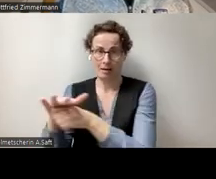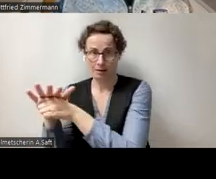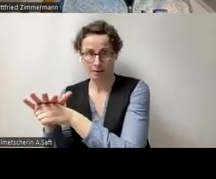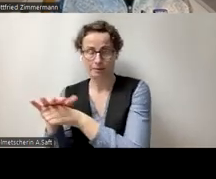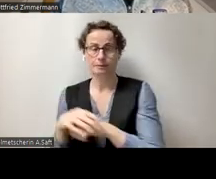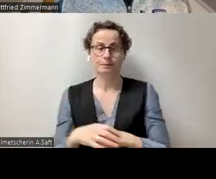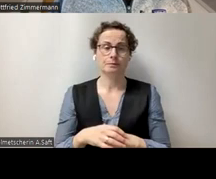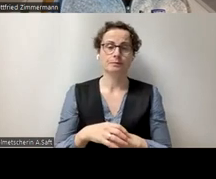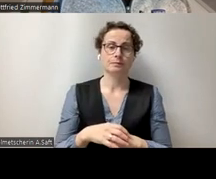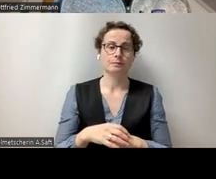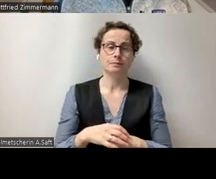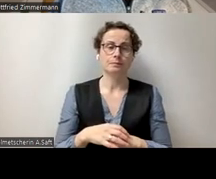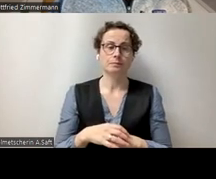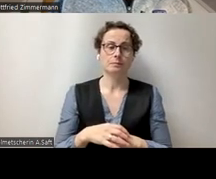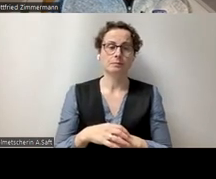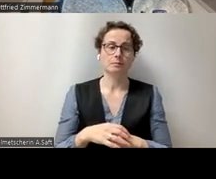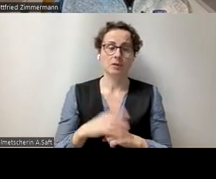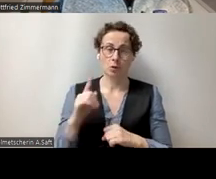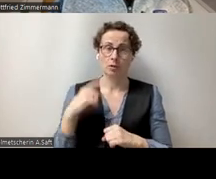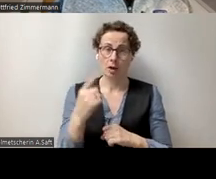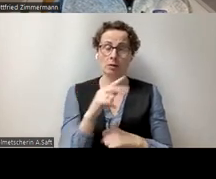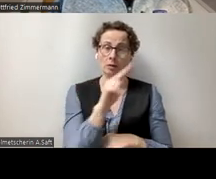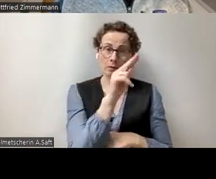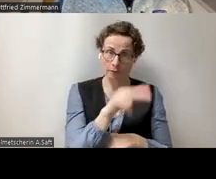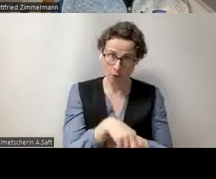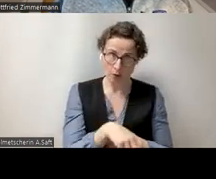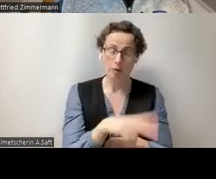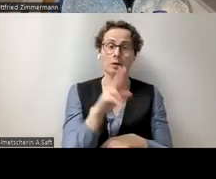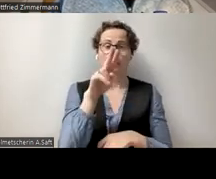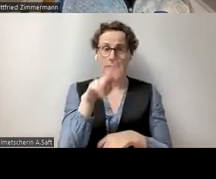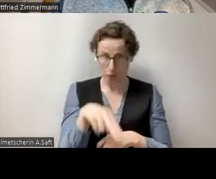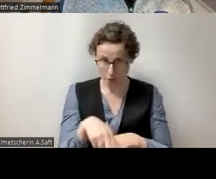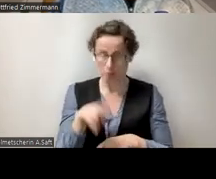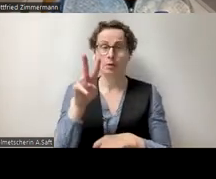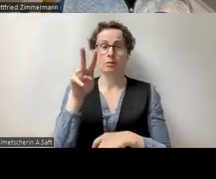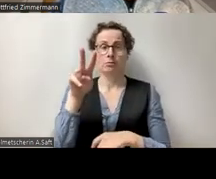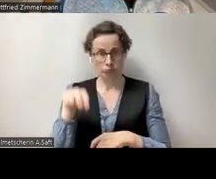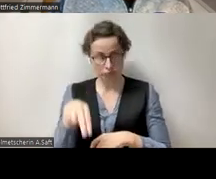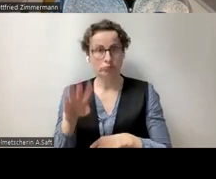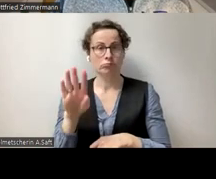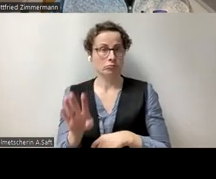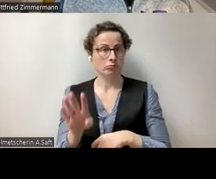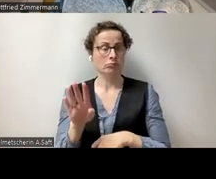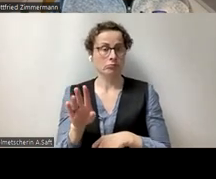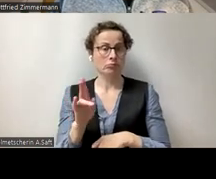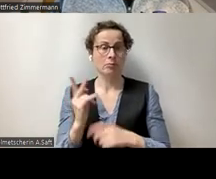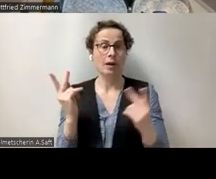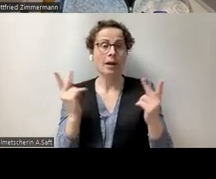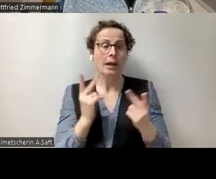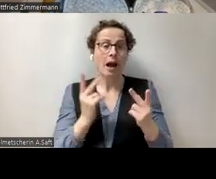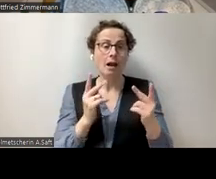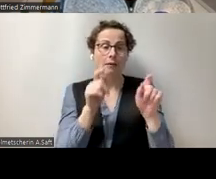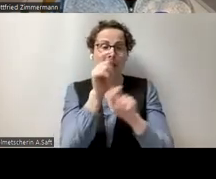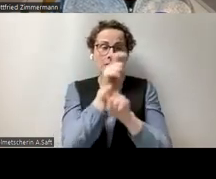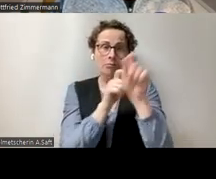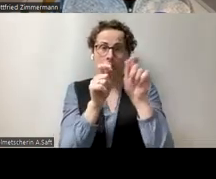Und dann wird einfach diese Liste von oben nach unten durchgelesen. Und zwar egal, wie die Verschachtelung ist.